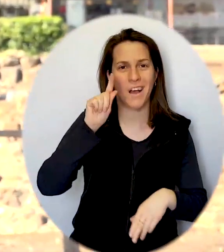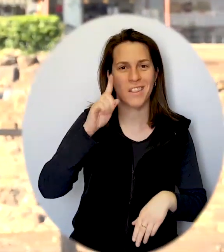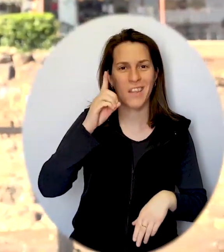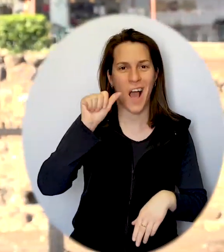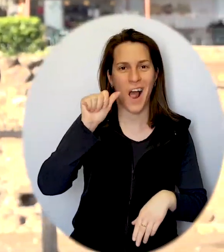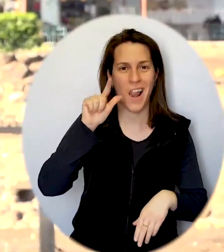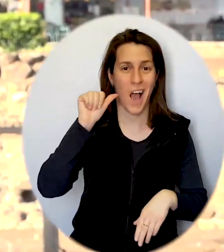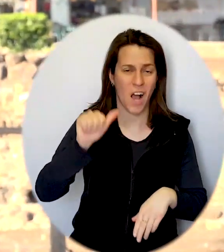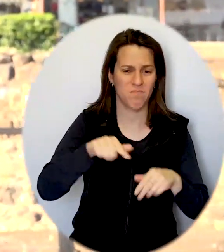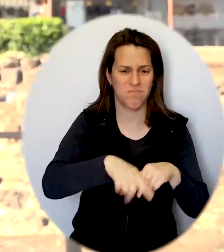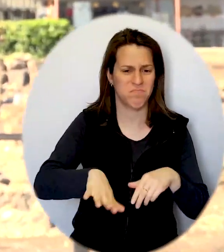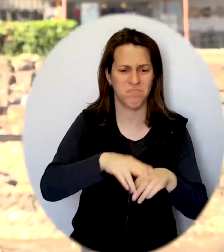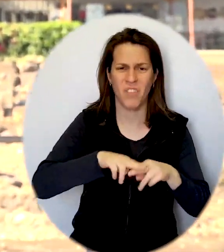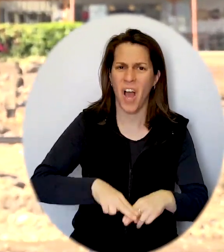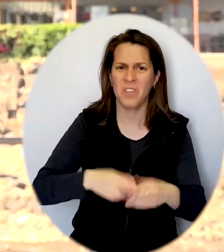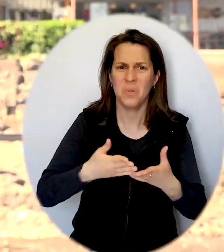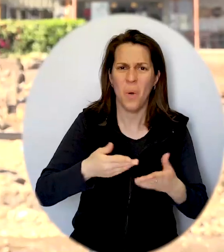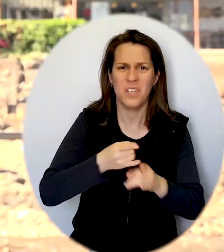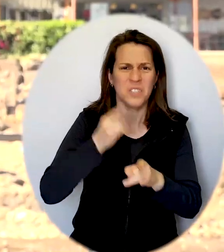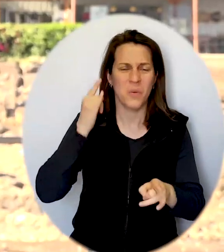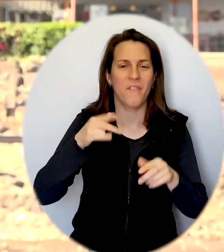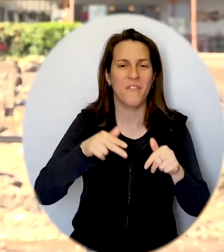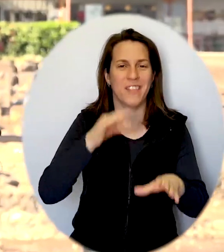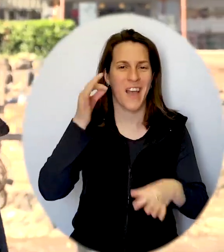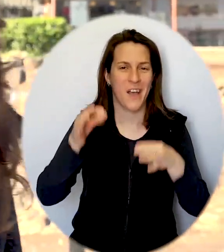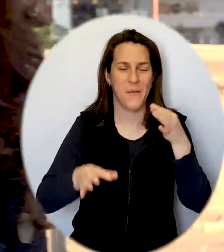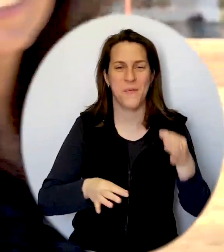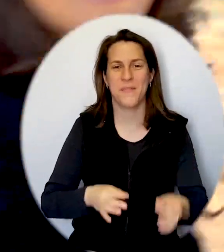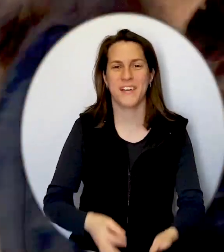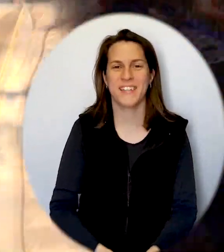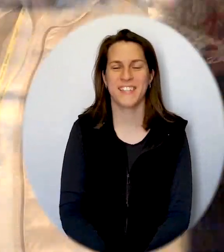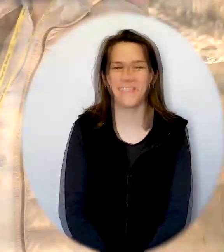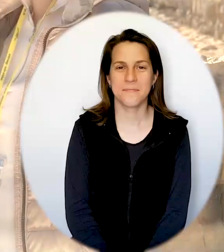Magdala. Explorons ensemble ce lieu et son histoire.